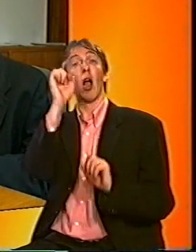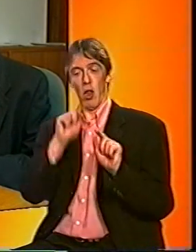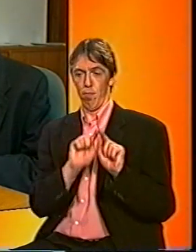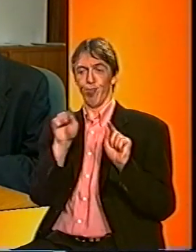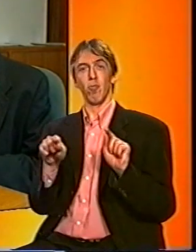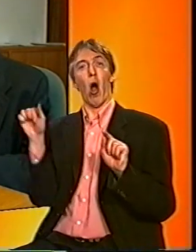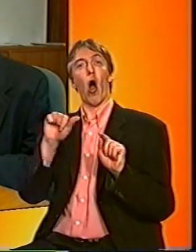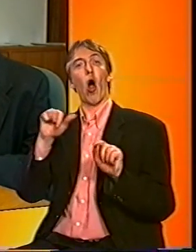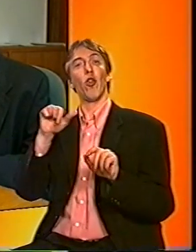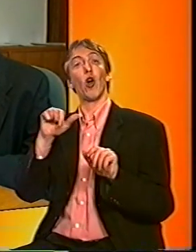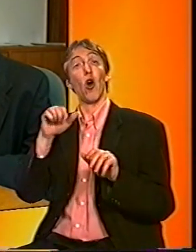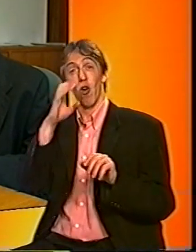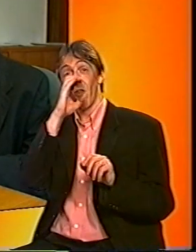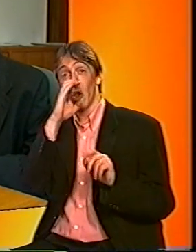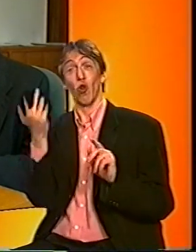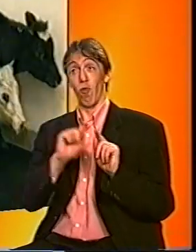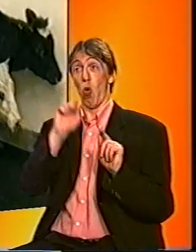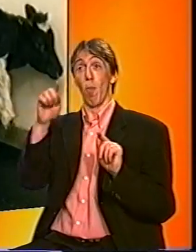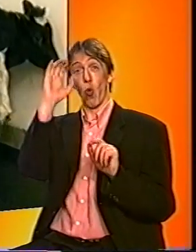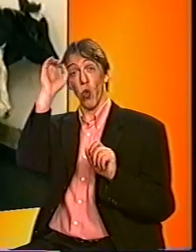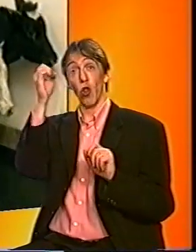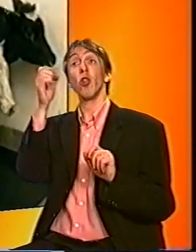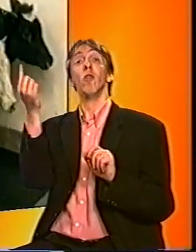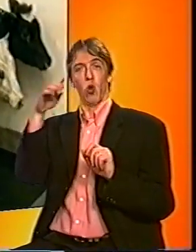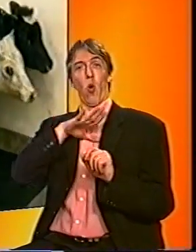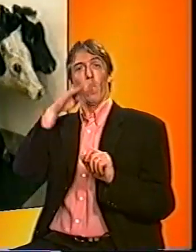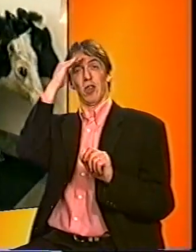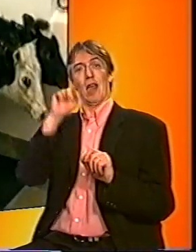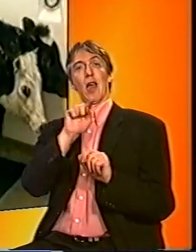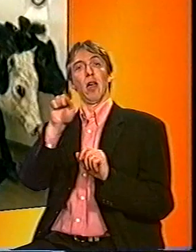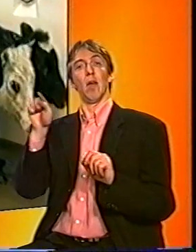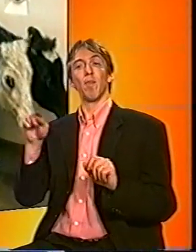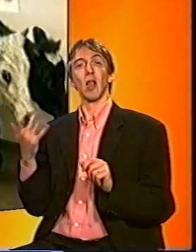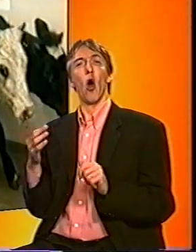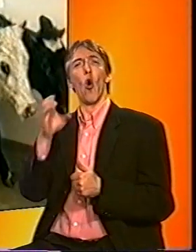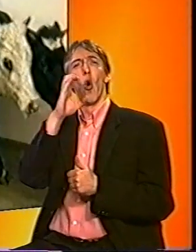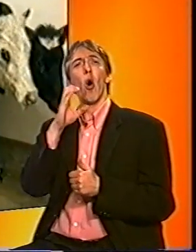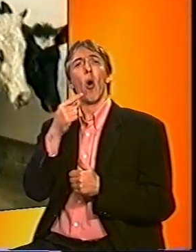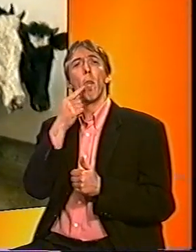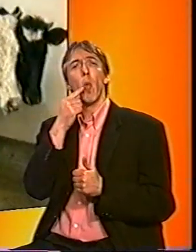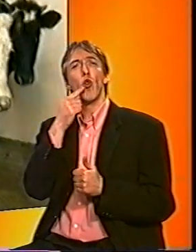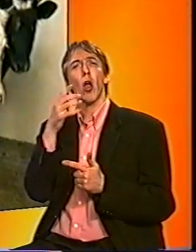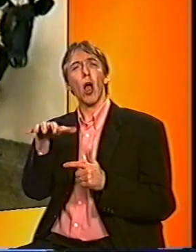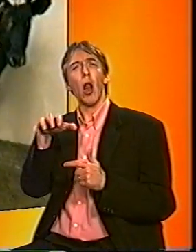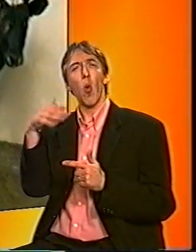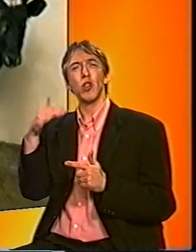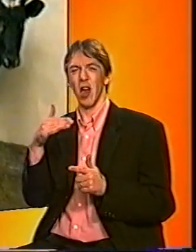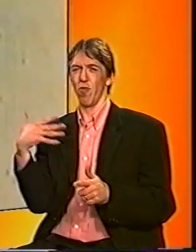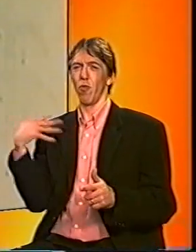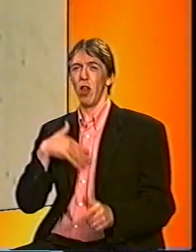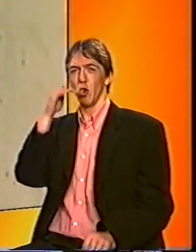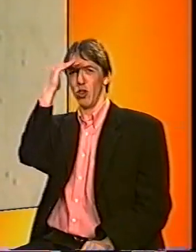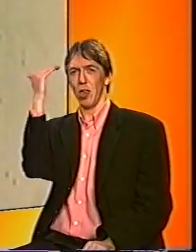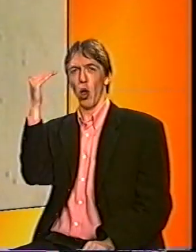koeien. En dan worden die andere dieren ook ziek. Mond en klauwzeer is een nare ziekte. Dieren die de ziekte hebben krijgen